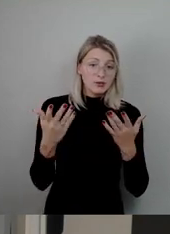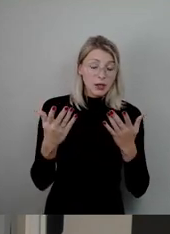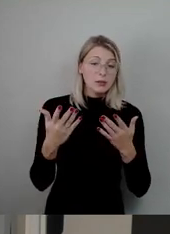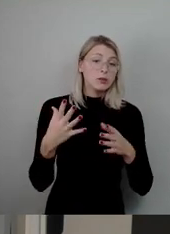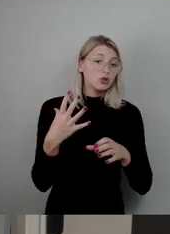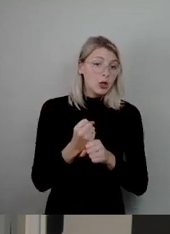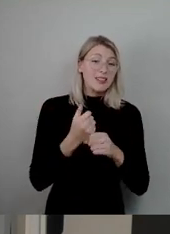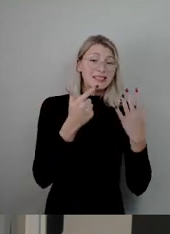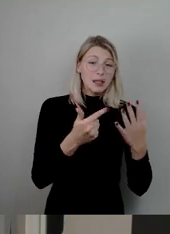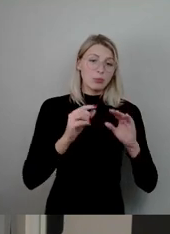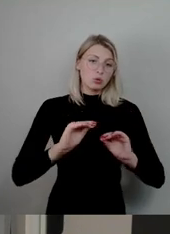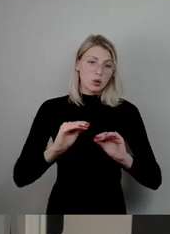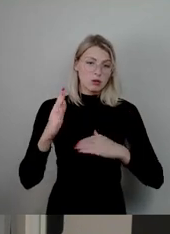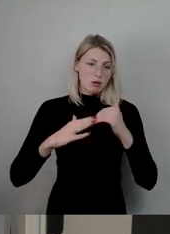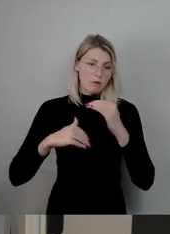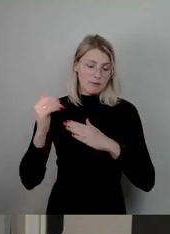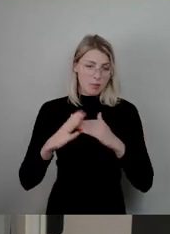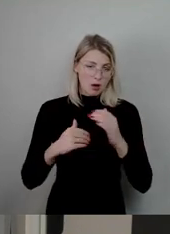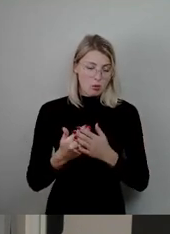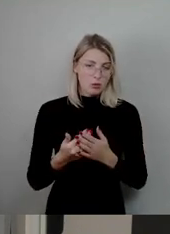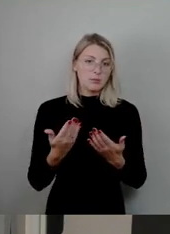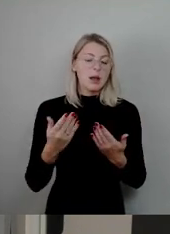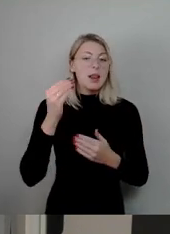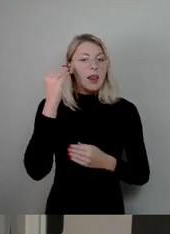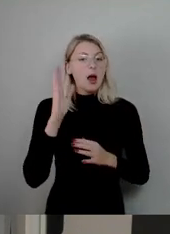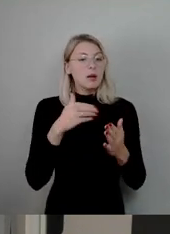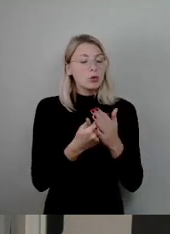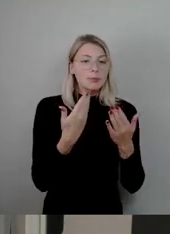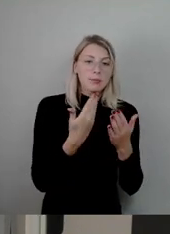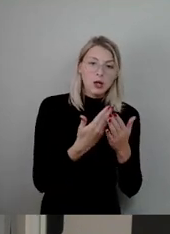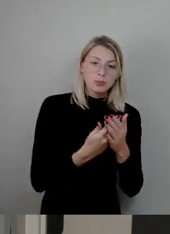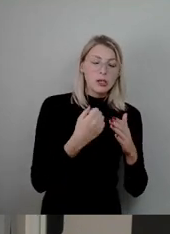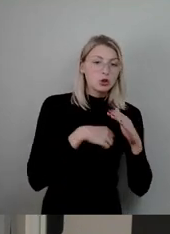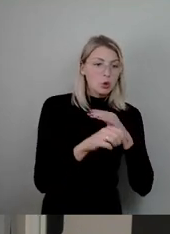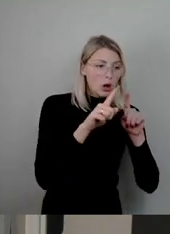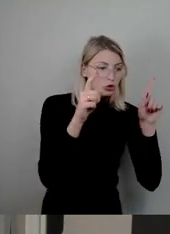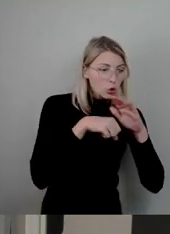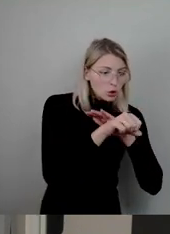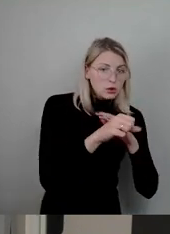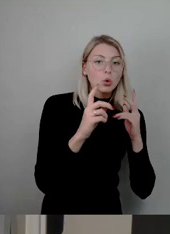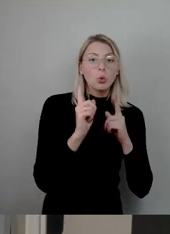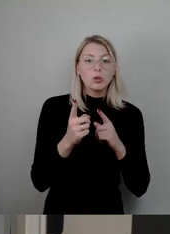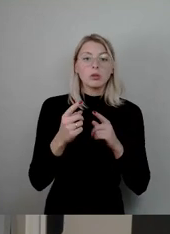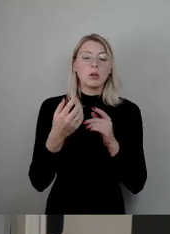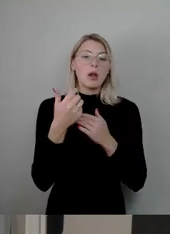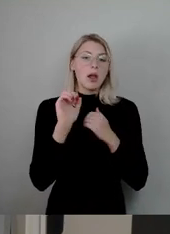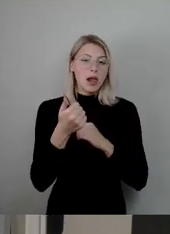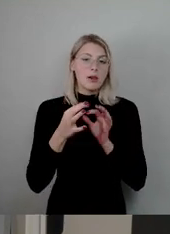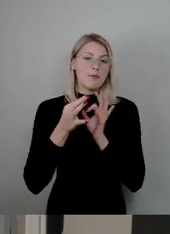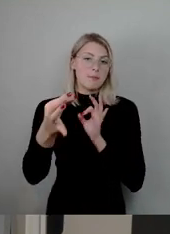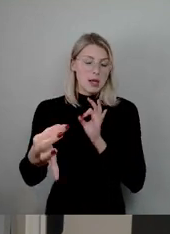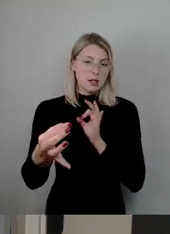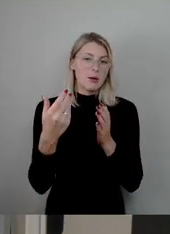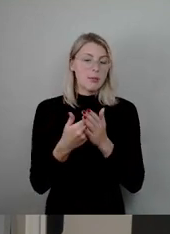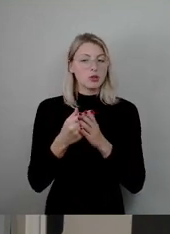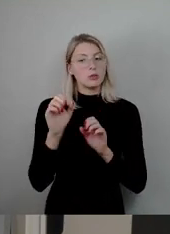Lernangebote haben Namen wie zum Beispiel Torschuss und Elfmeter. Diese finden zum Beispiel in der Stadionloge statt.